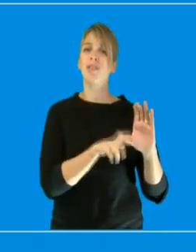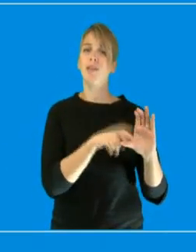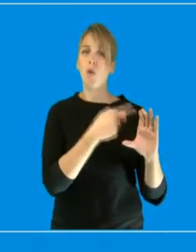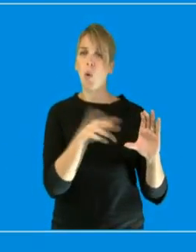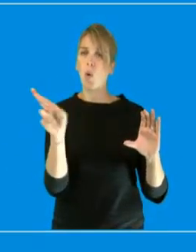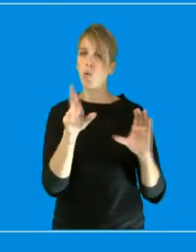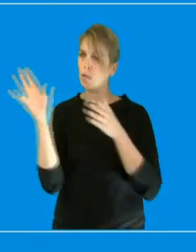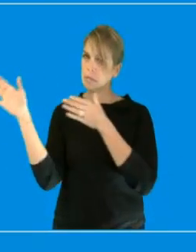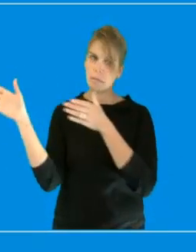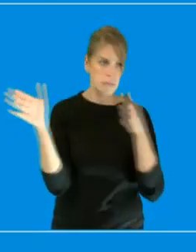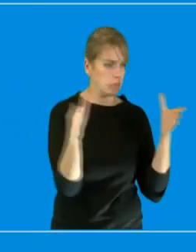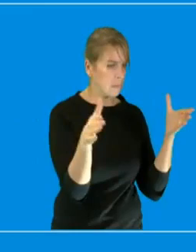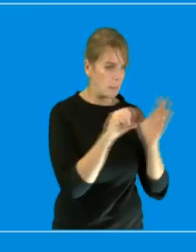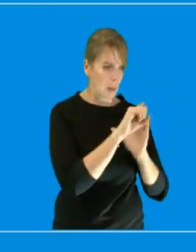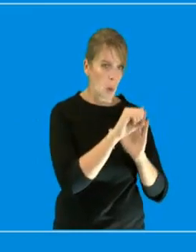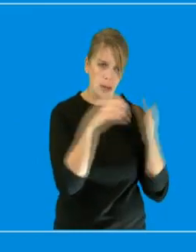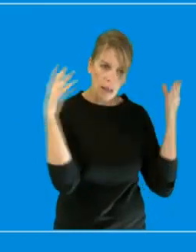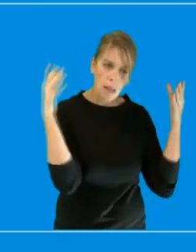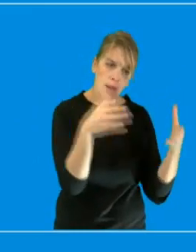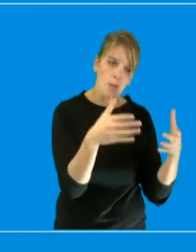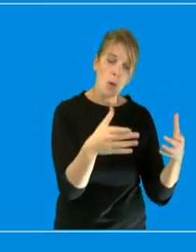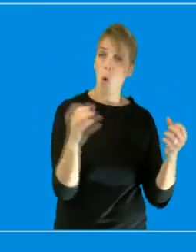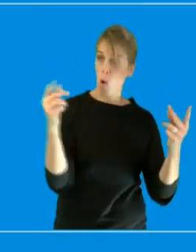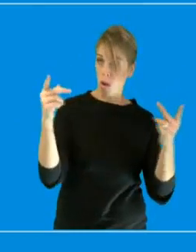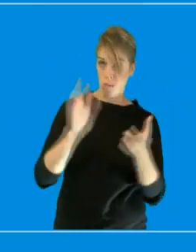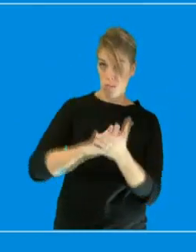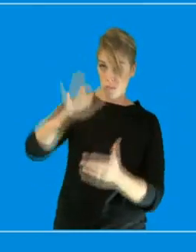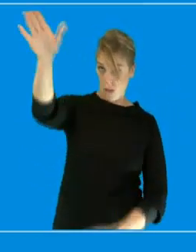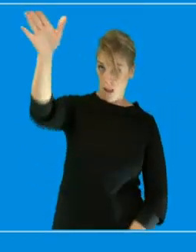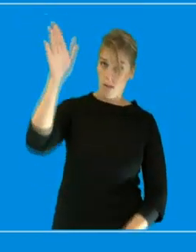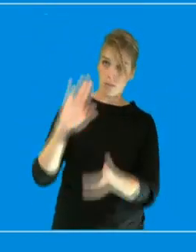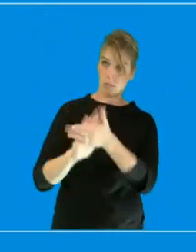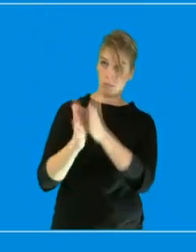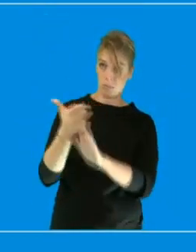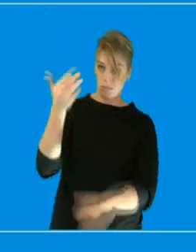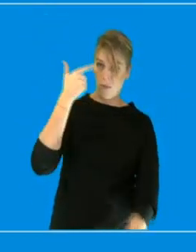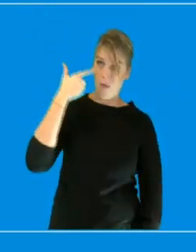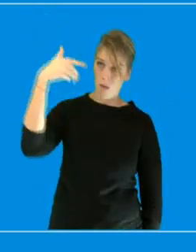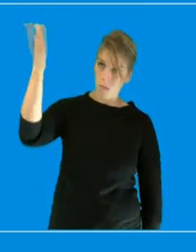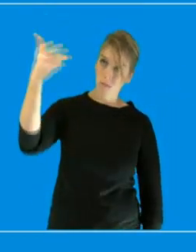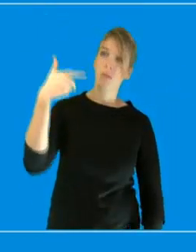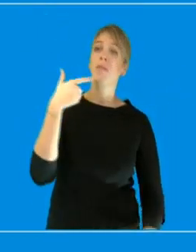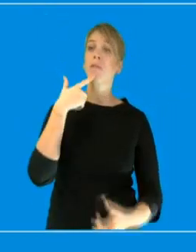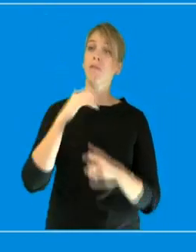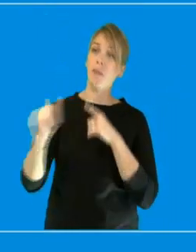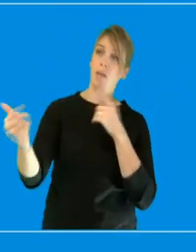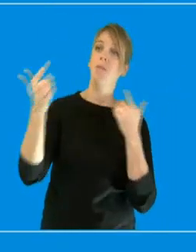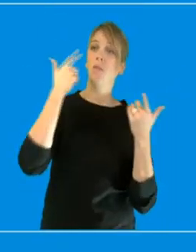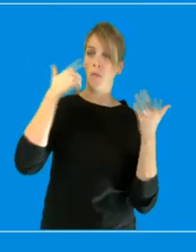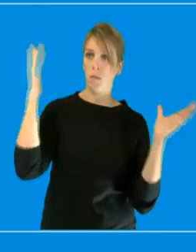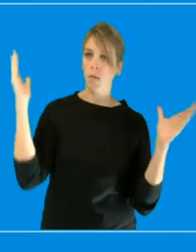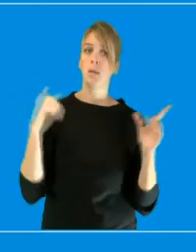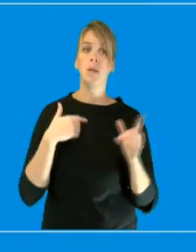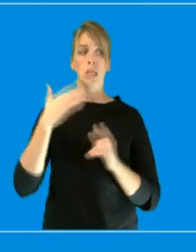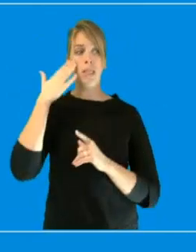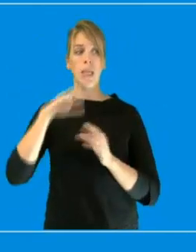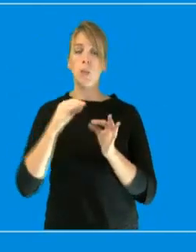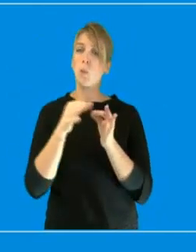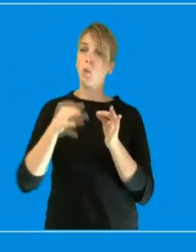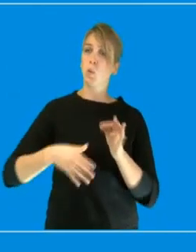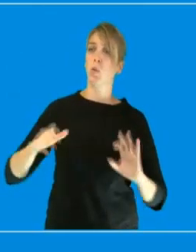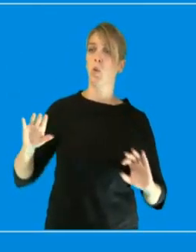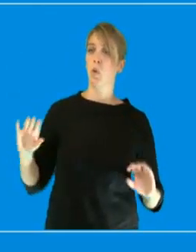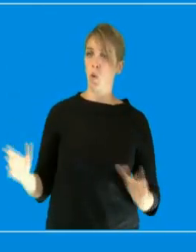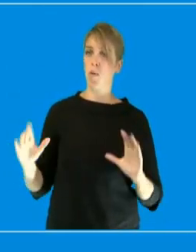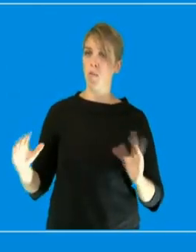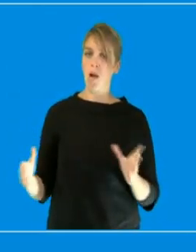Eh bien, nous vous disons d'accord, chiche, faites-le, faisons-le, et nous connaissons la solution, la meilleure pour le faire, en tout cas,